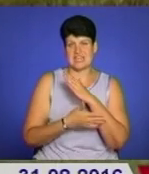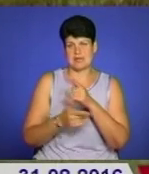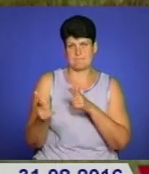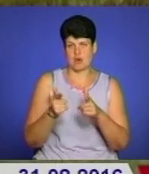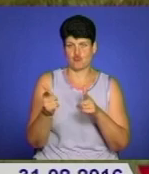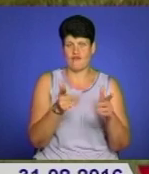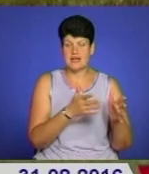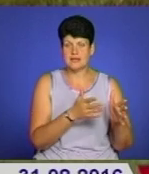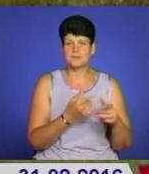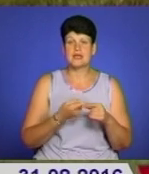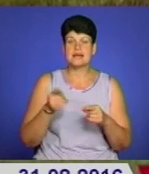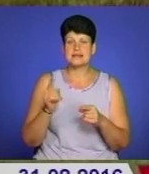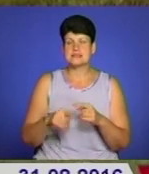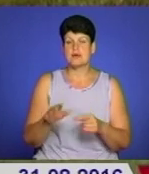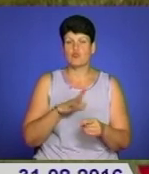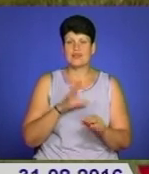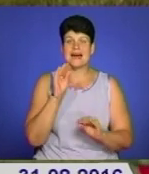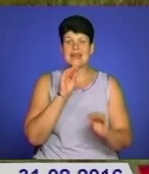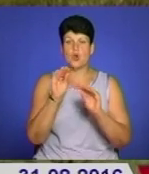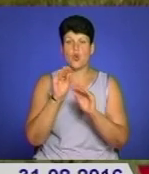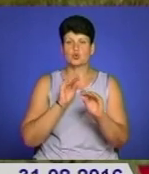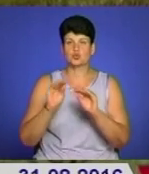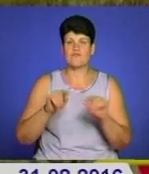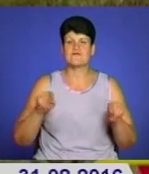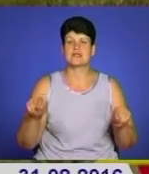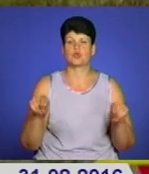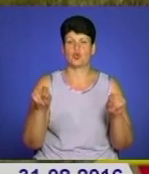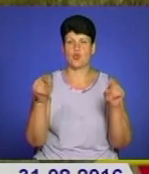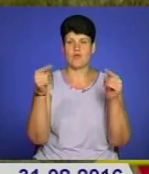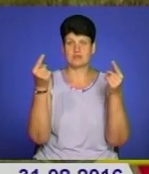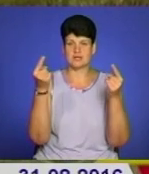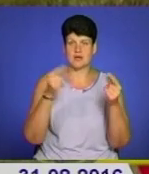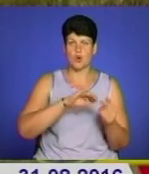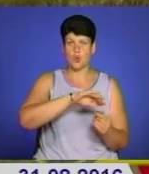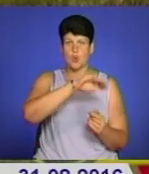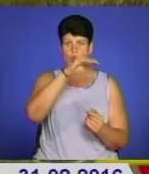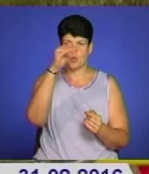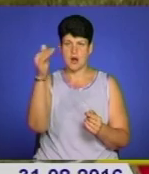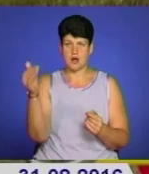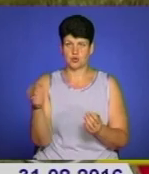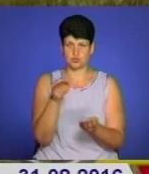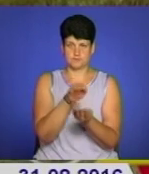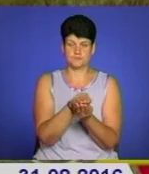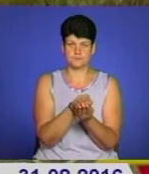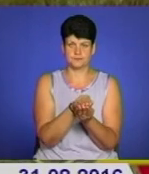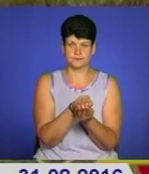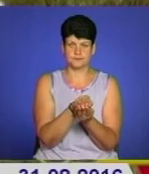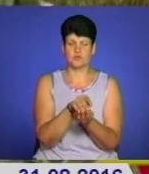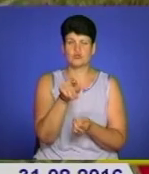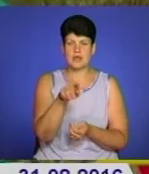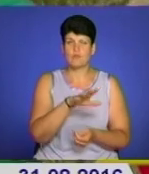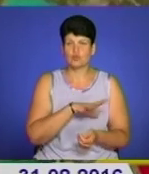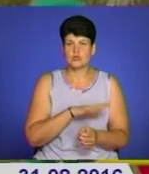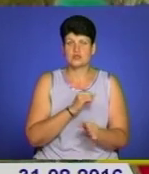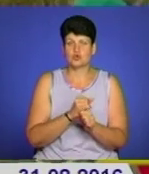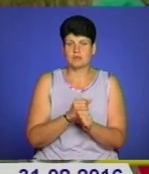Це була реконструкція, фактично, відновлення самої могили Кургану. Фактично, вона була зроблена,